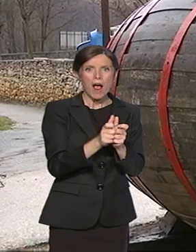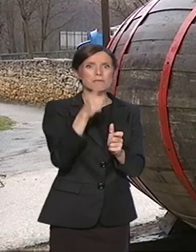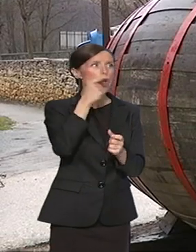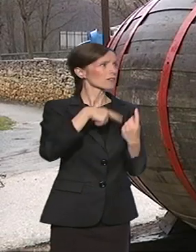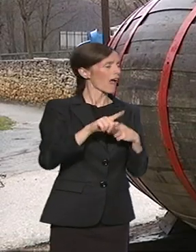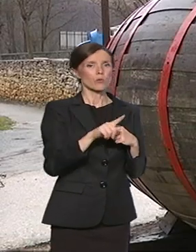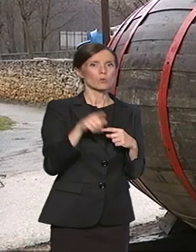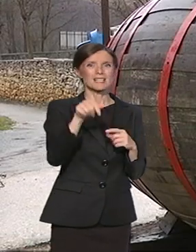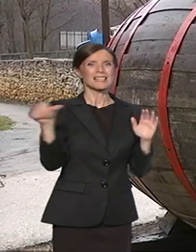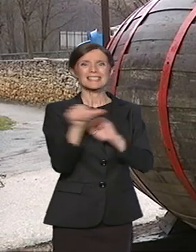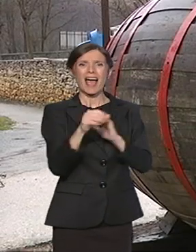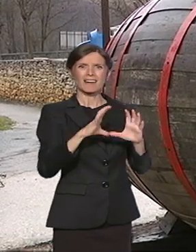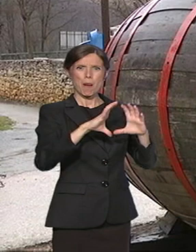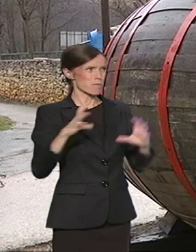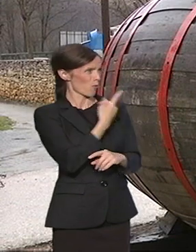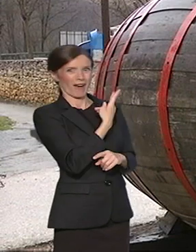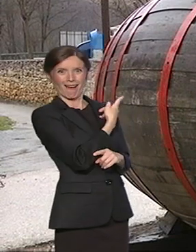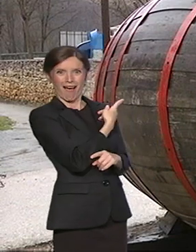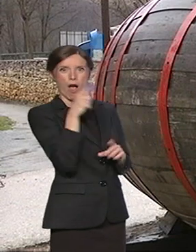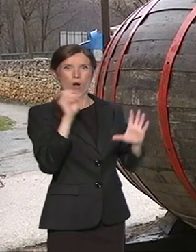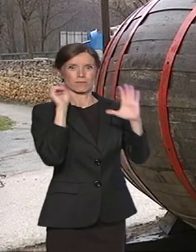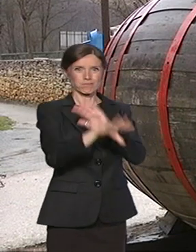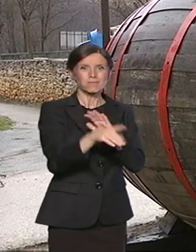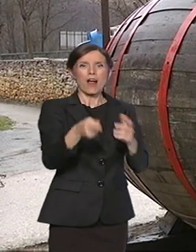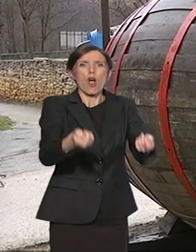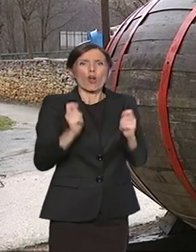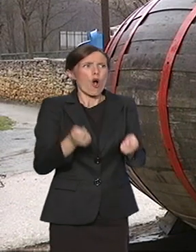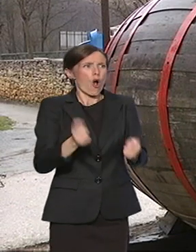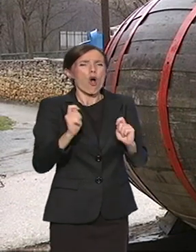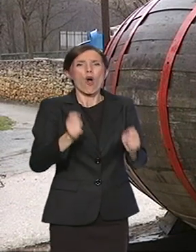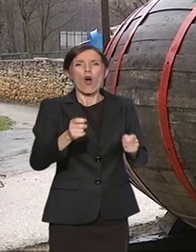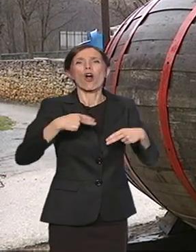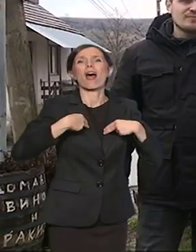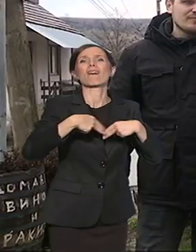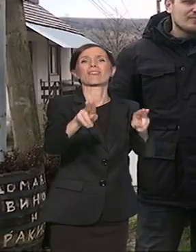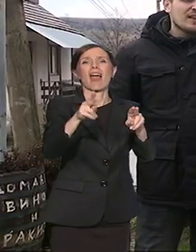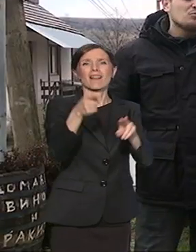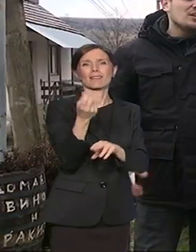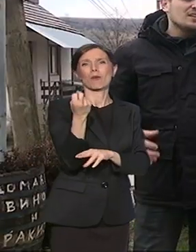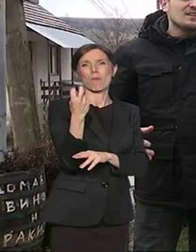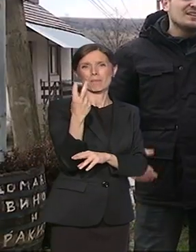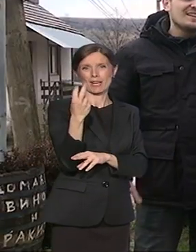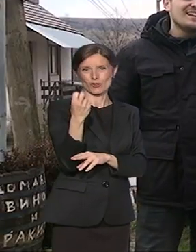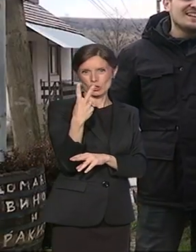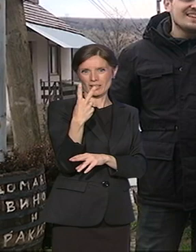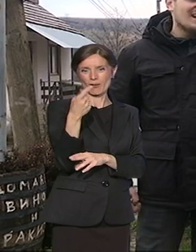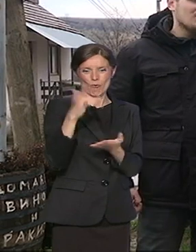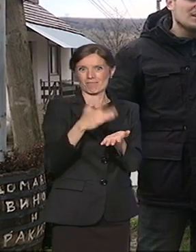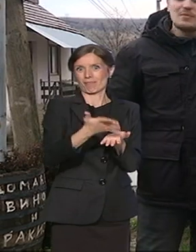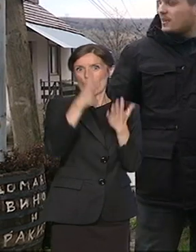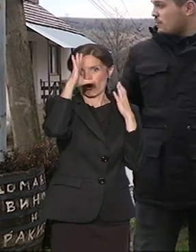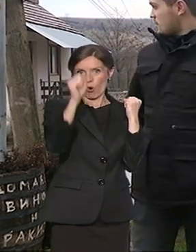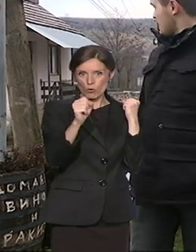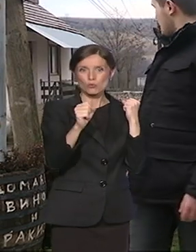kolima vratili u konzulatu u Prištini, kako bi izbegoo tu tursku poteru tada. Ovo bure bi trebao da simbolizuje.